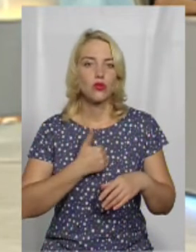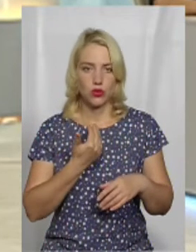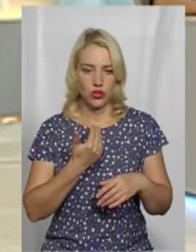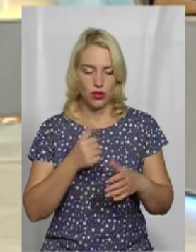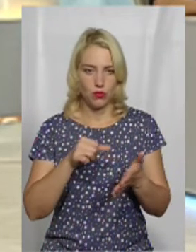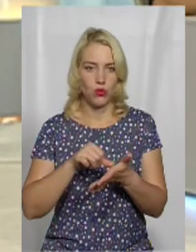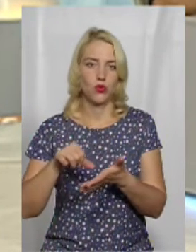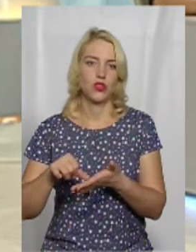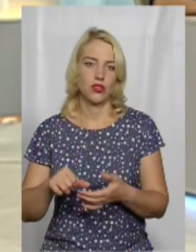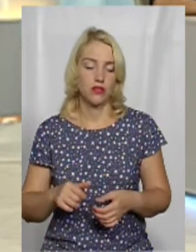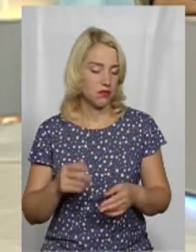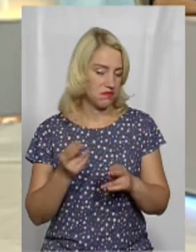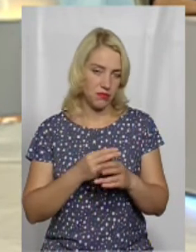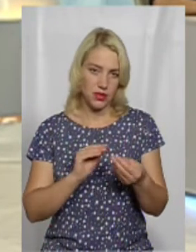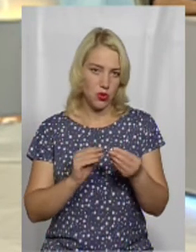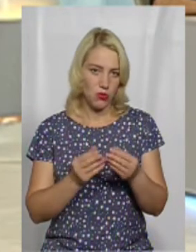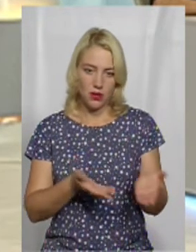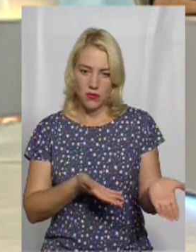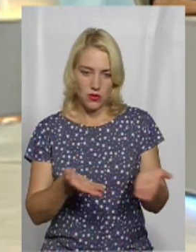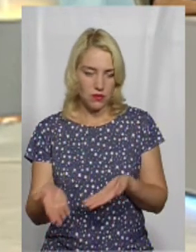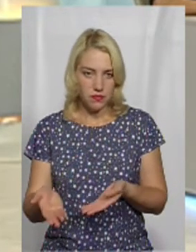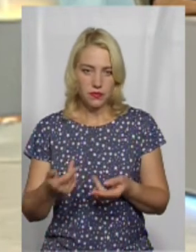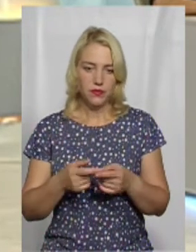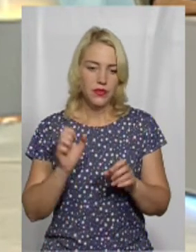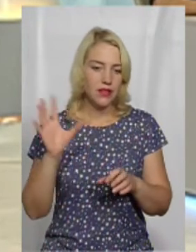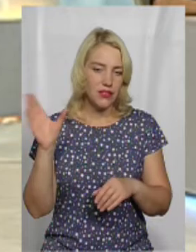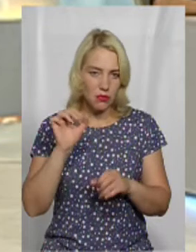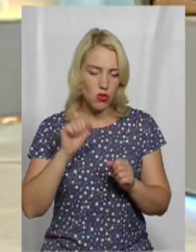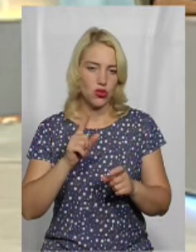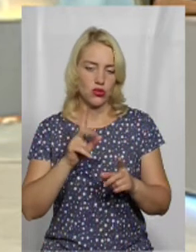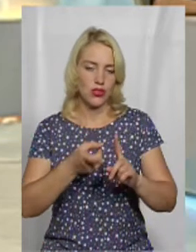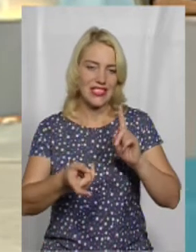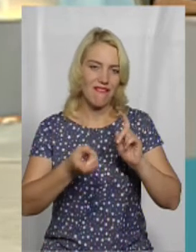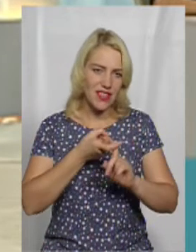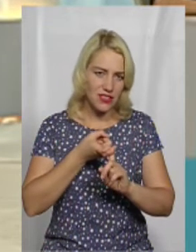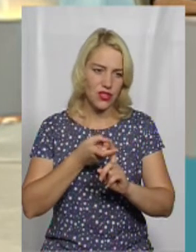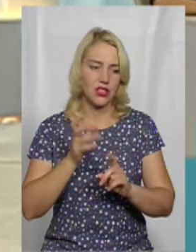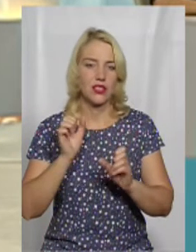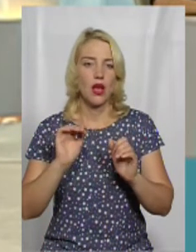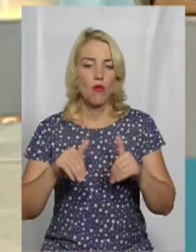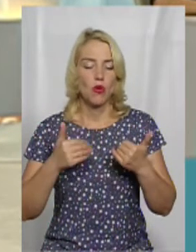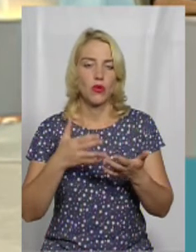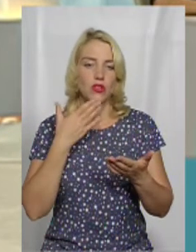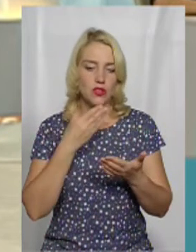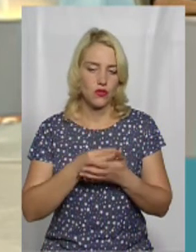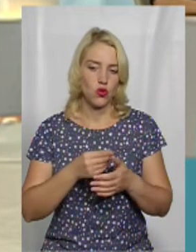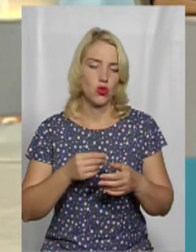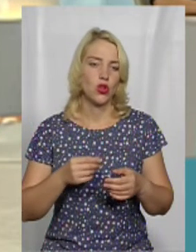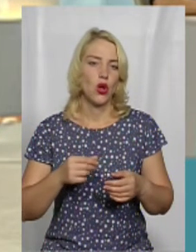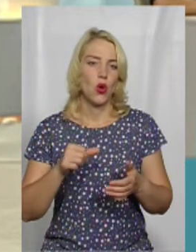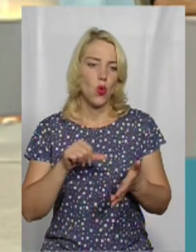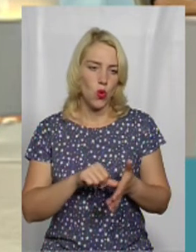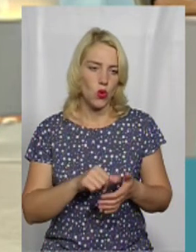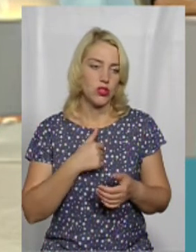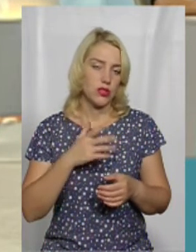також саме Так, без проблем. Всі бажаючі можуть зв'язуватись, пропонувати свою участь, і ми всіх розглянемо,